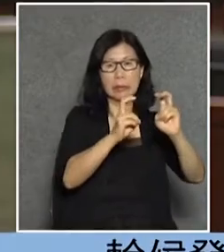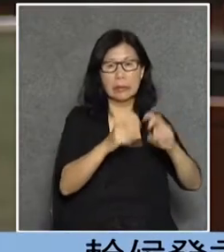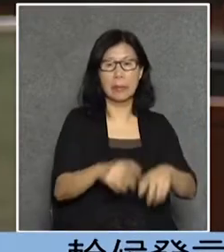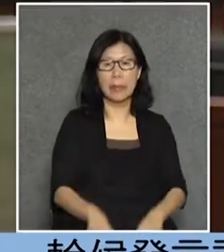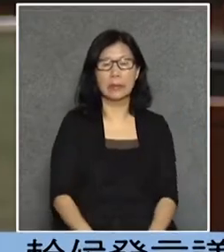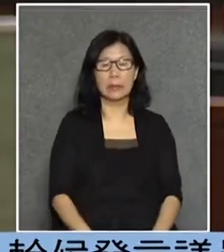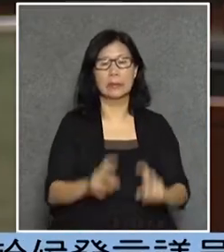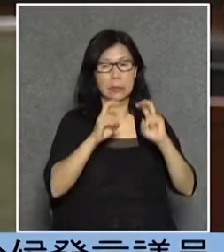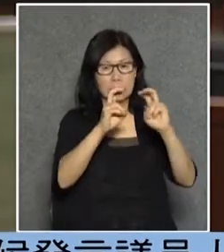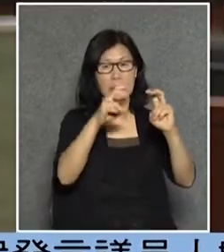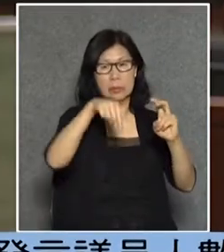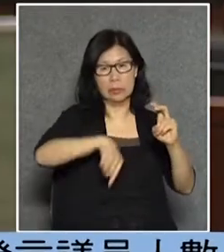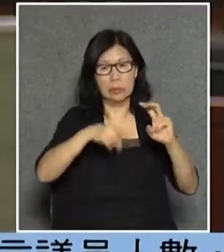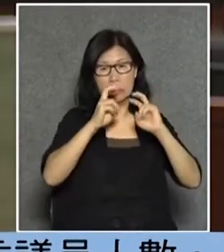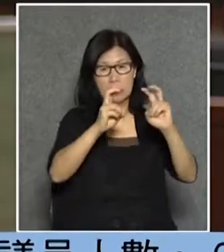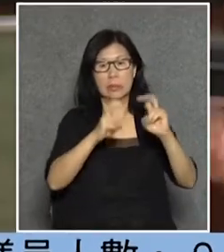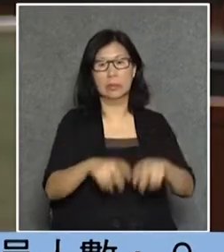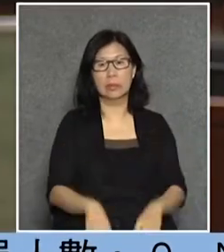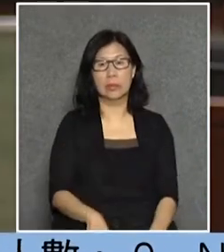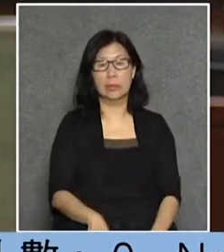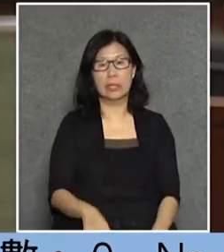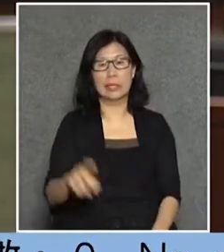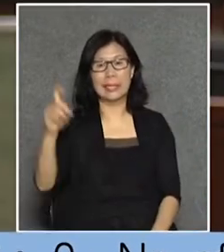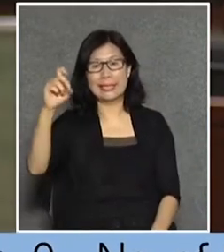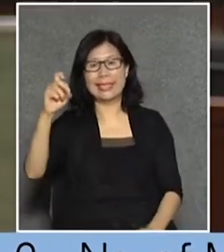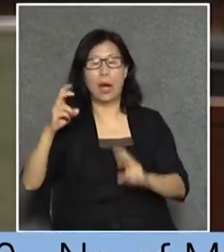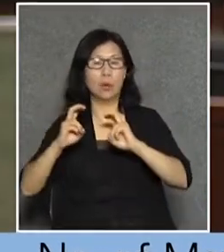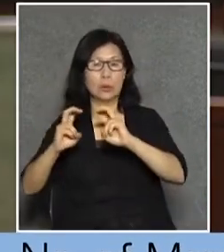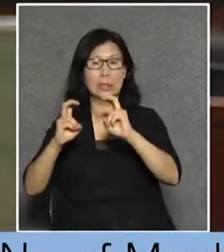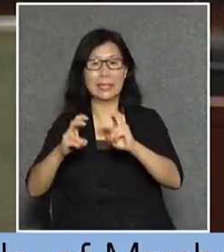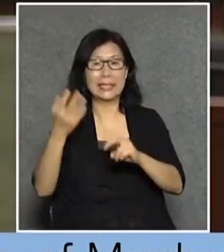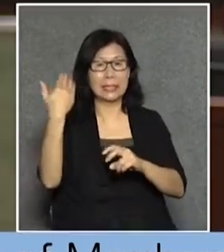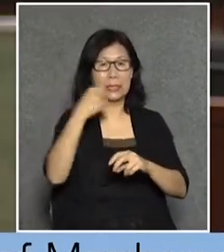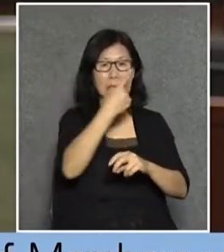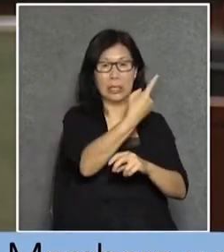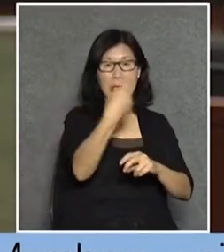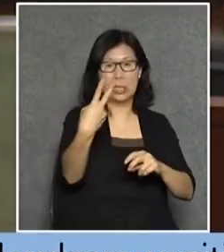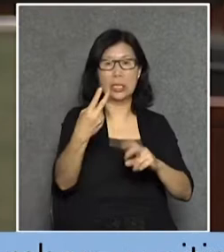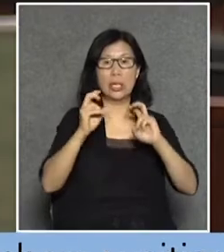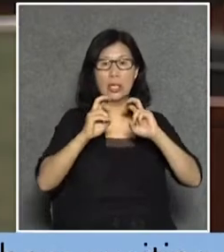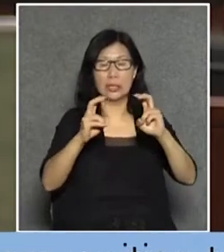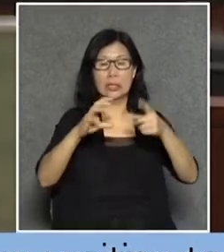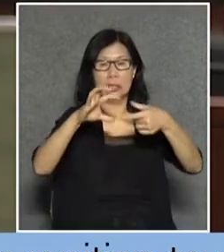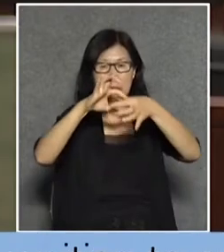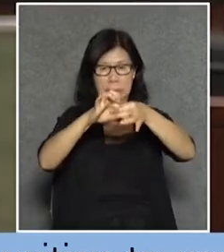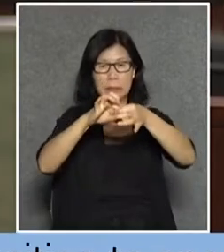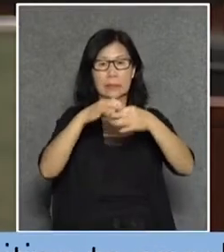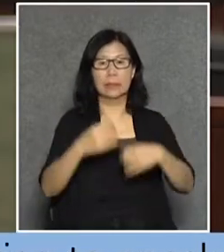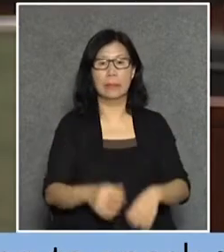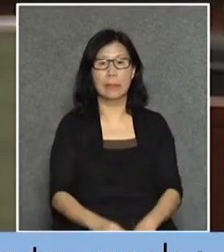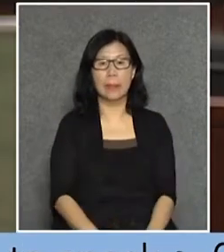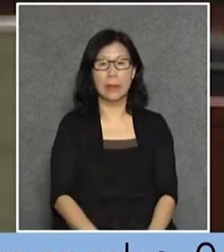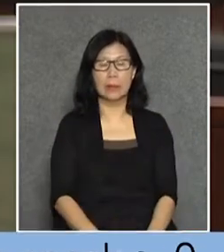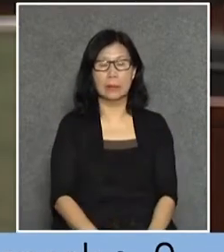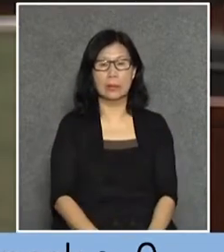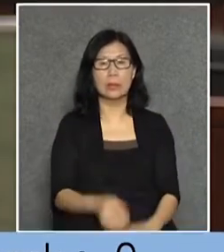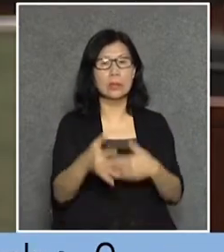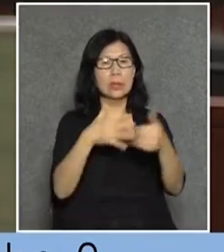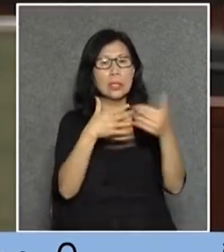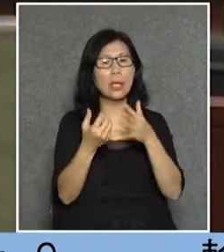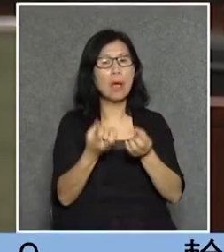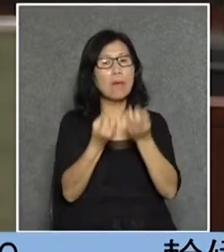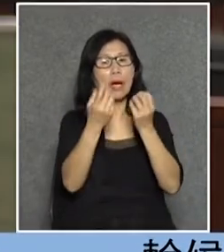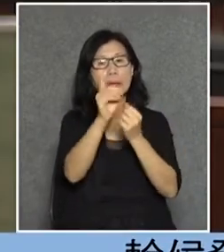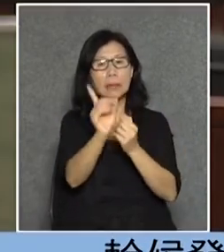是地鐵也有一間九鐵的鐵汽車有兩間的我們也是這樣拼我們發生的是什麼就是